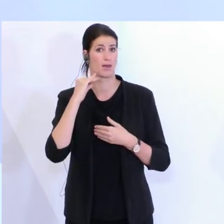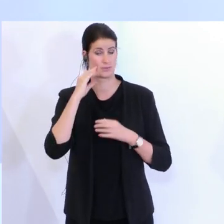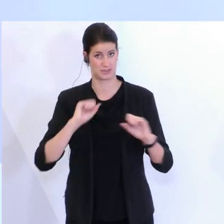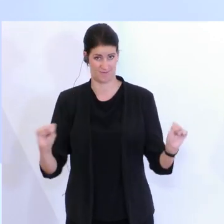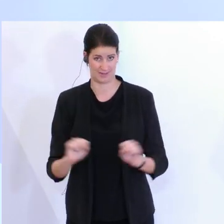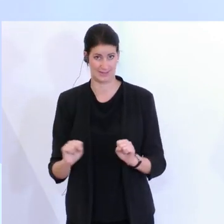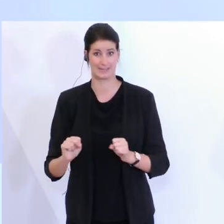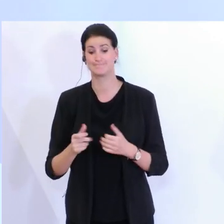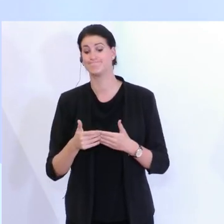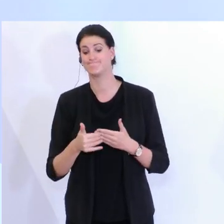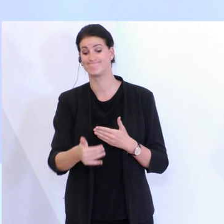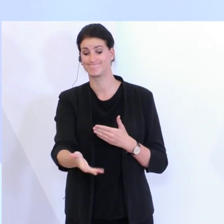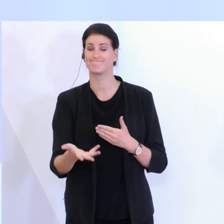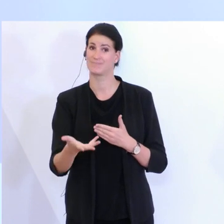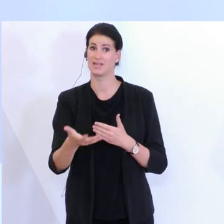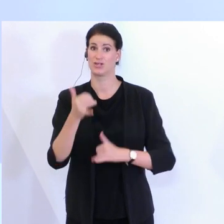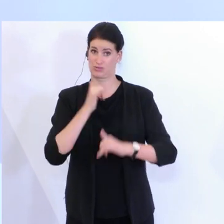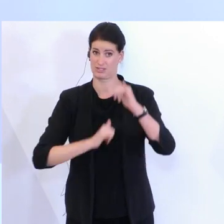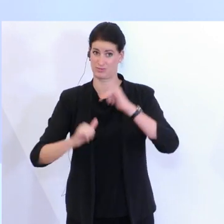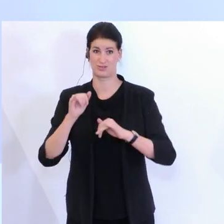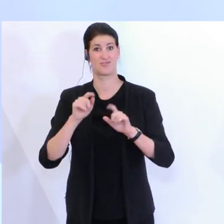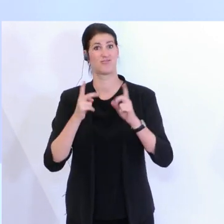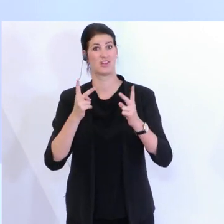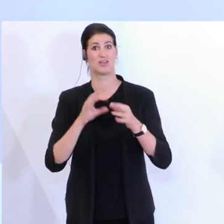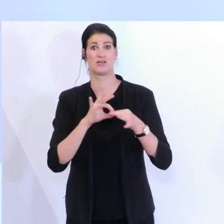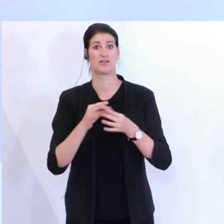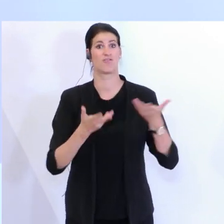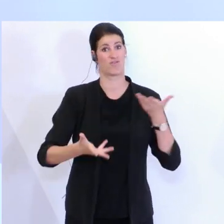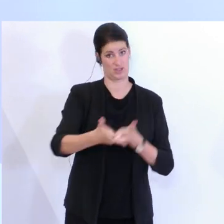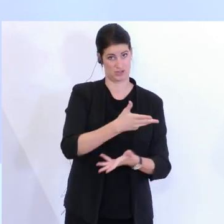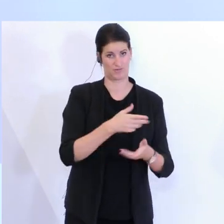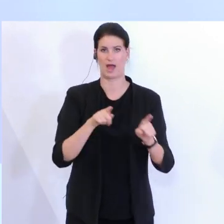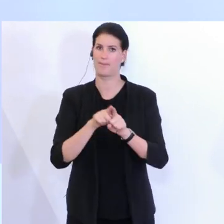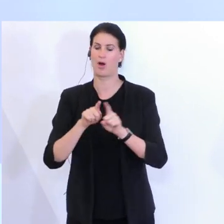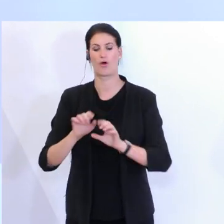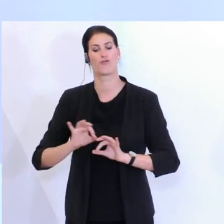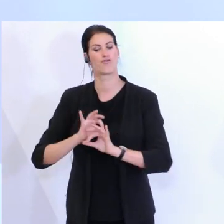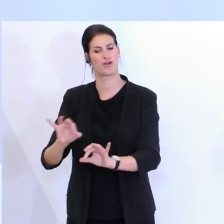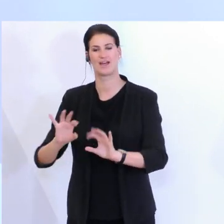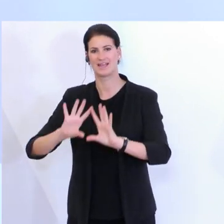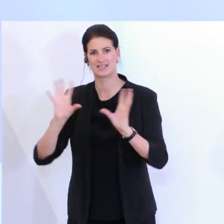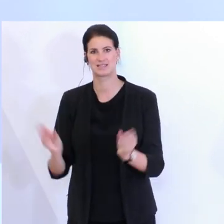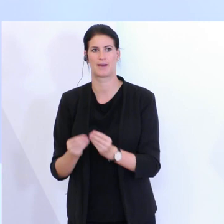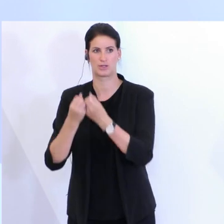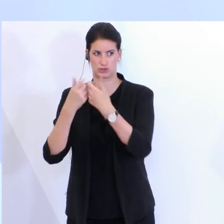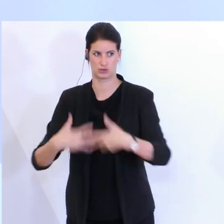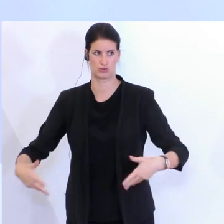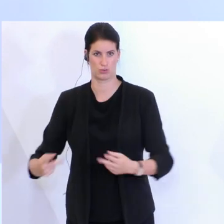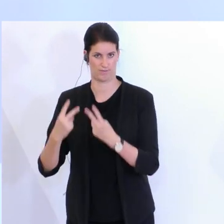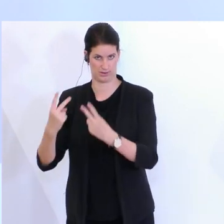Tourismus ist nicht nur Wirtschaftspolitik, sondern ist vor allem auch für die gesamte Struktur sehr, sehr wichtig.